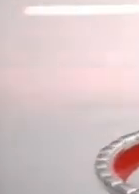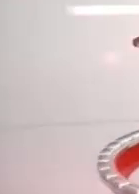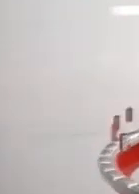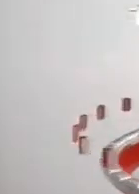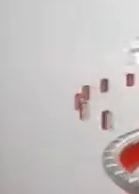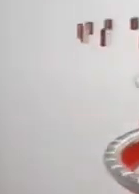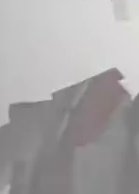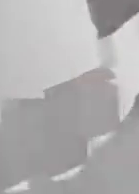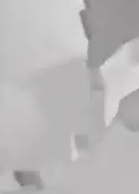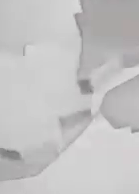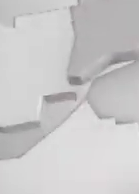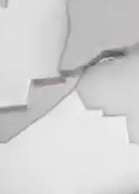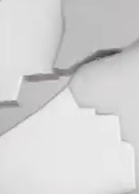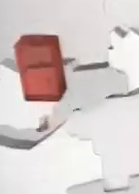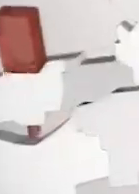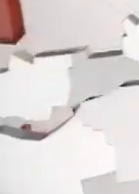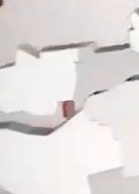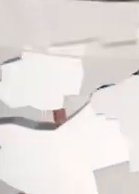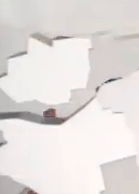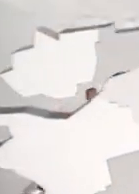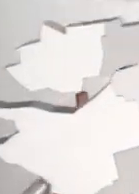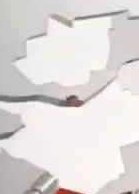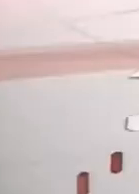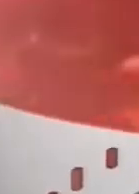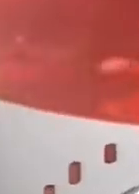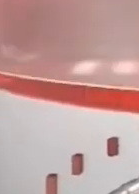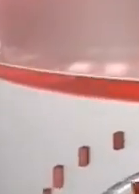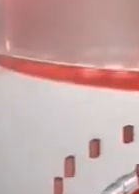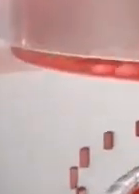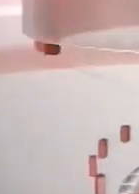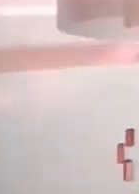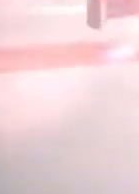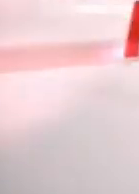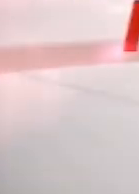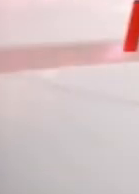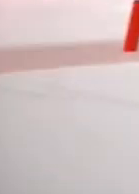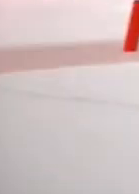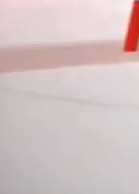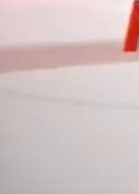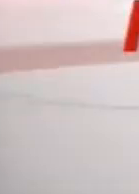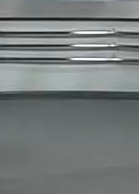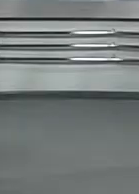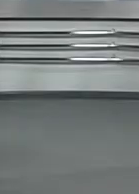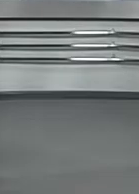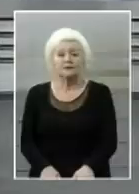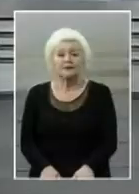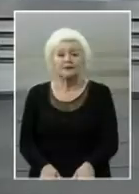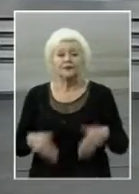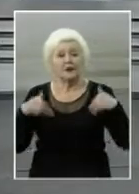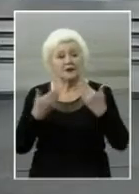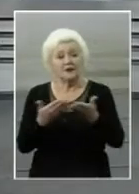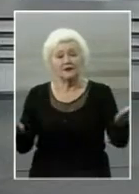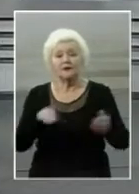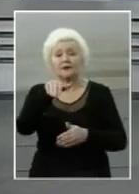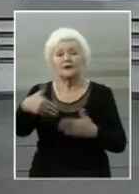for Моє